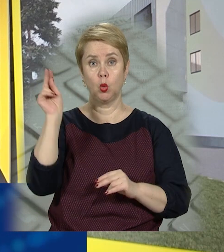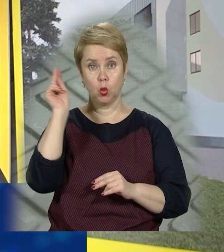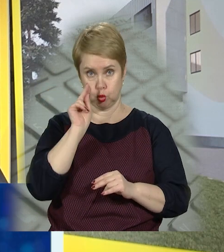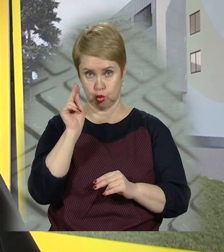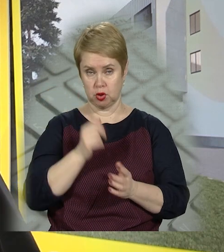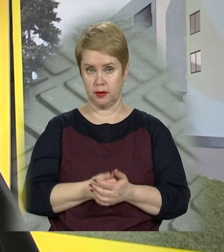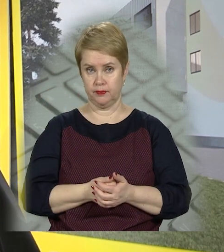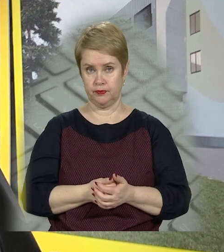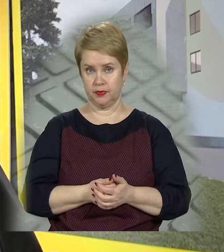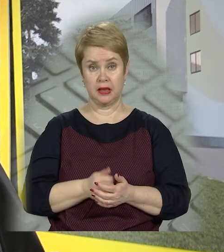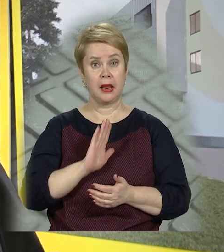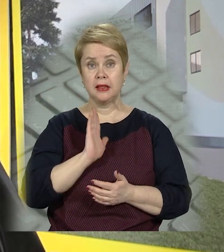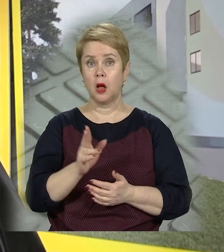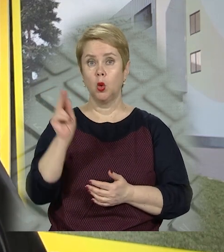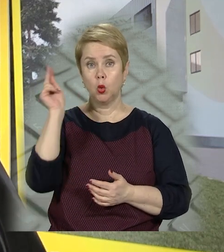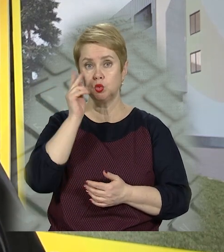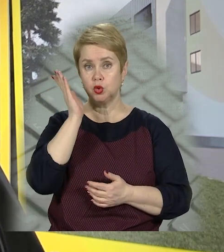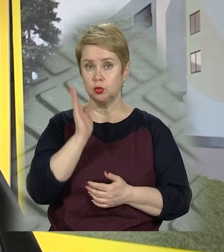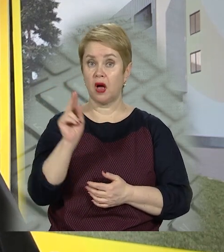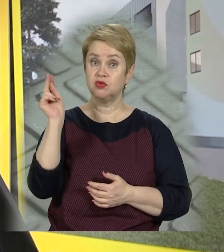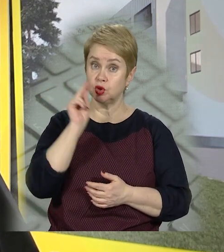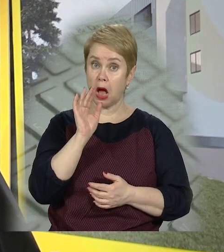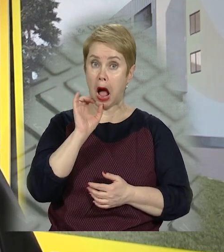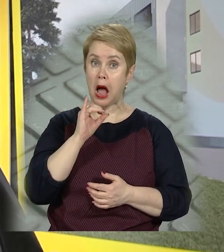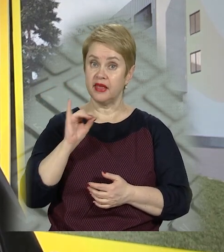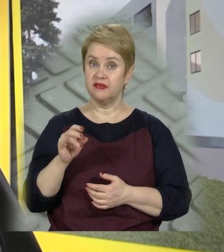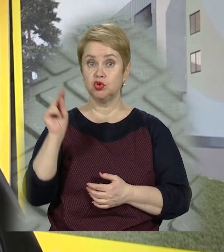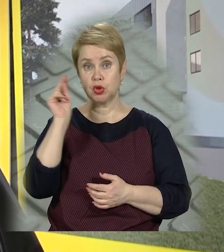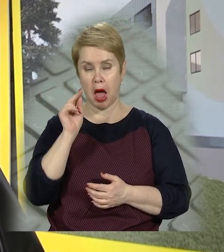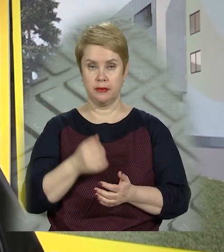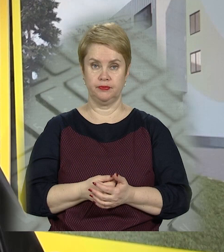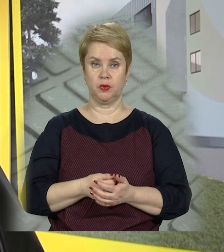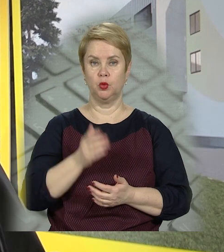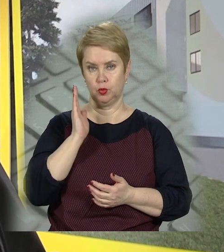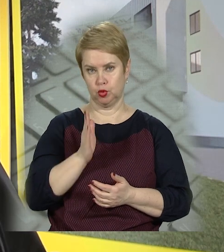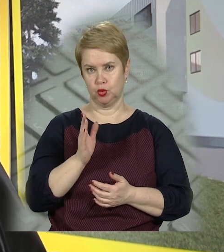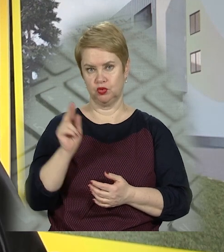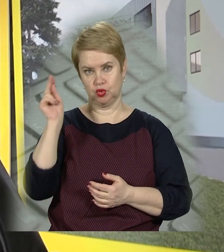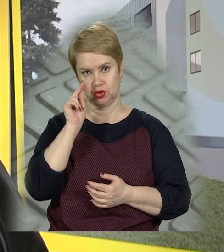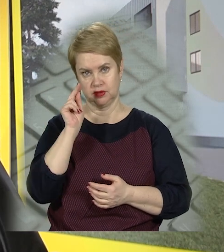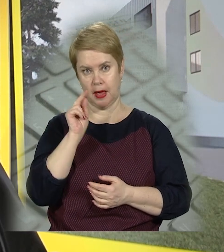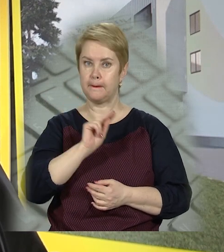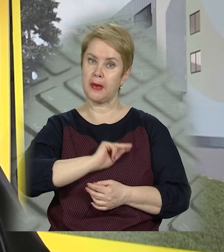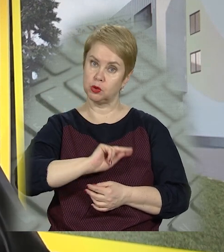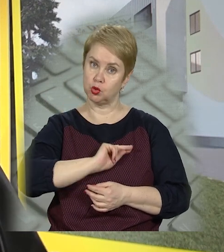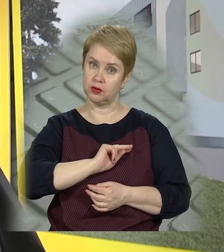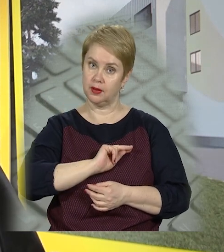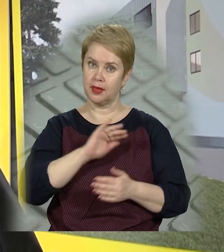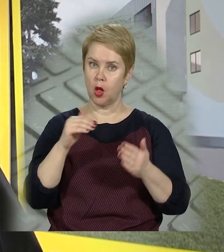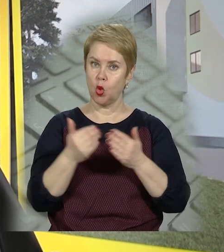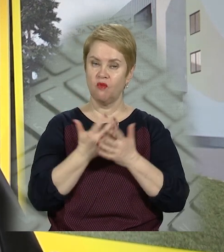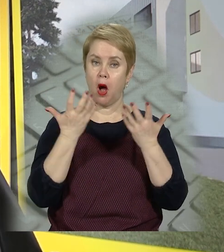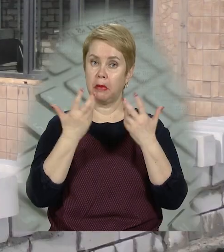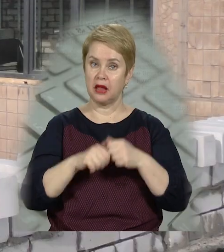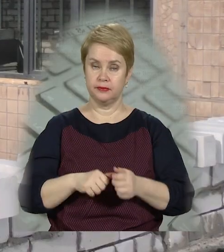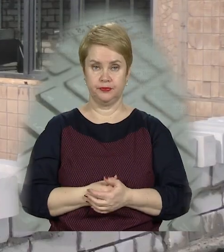будуть вчитися, а і вчителя будуть вчитися працювати на новому